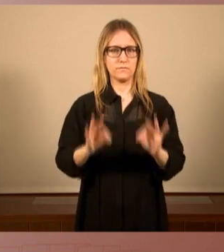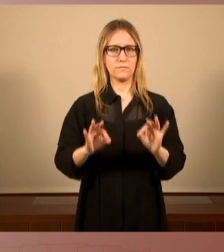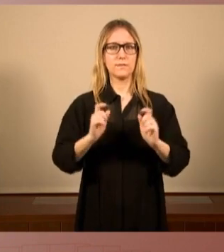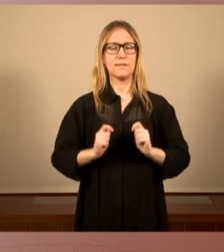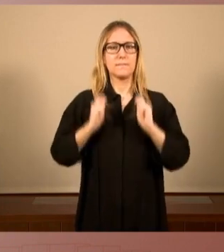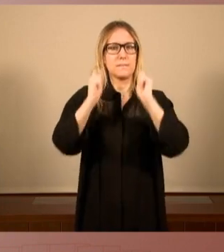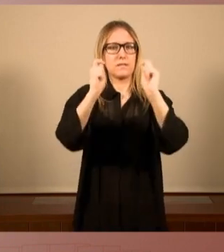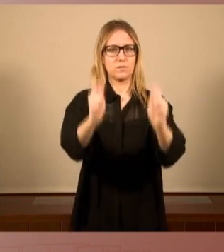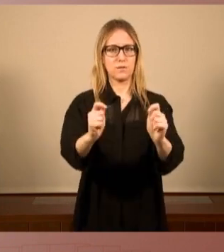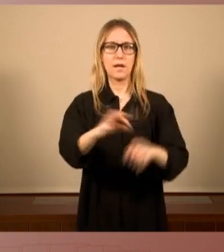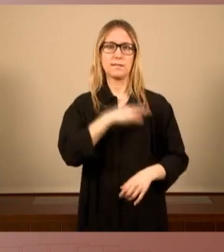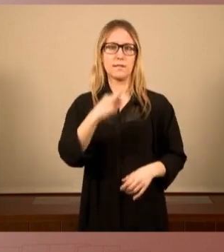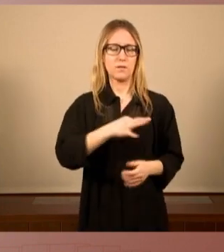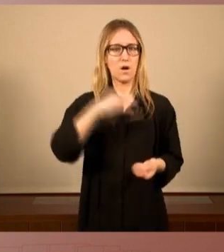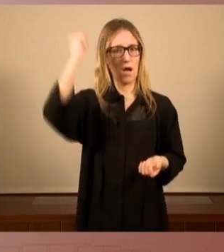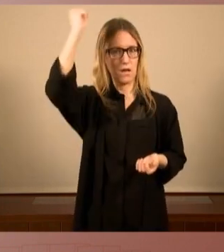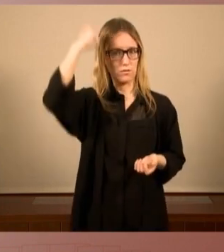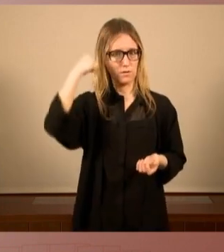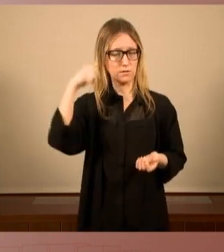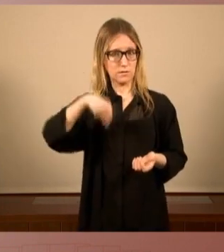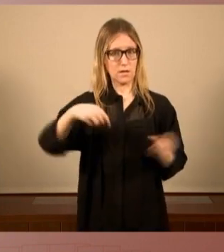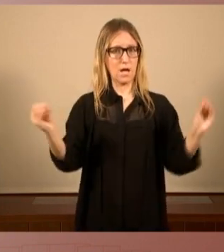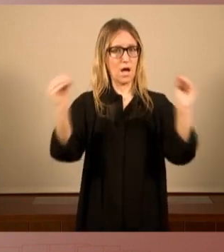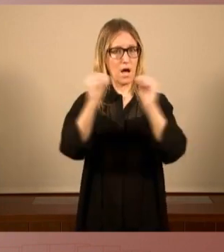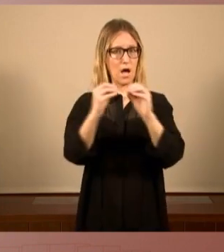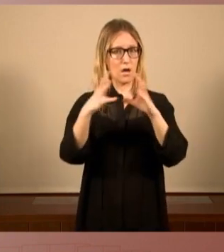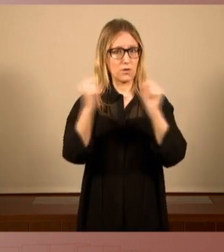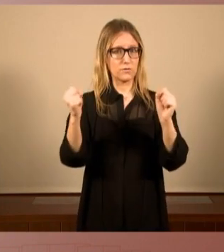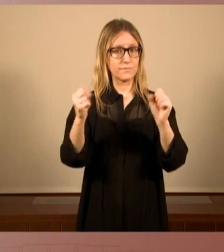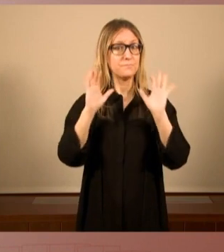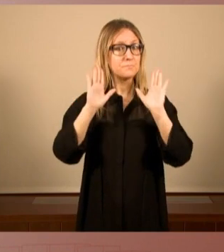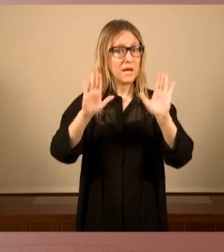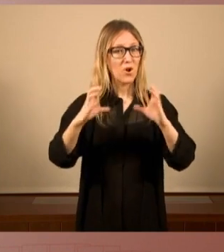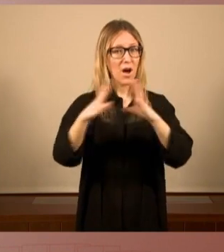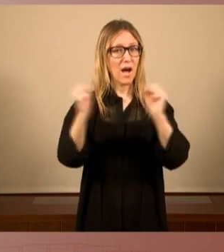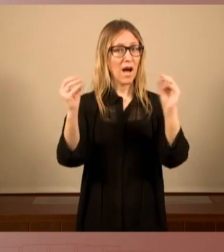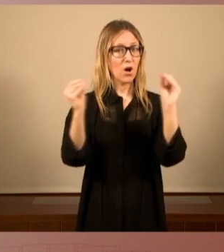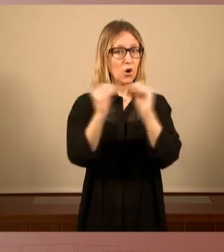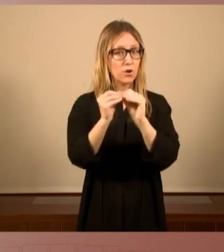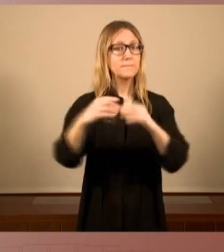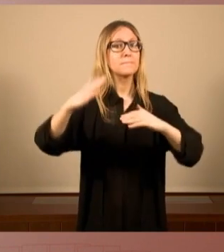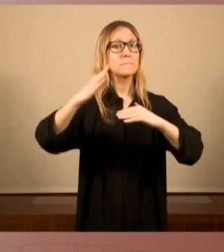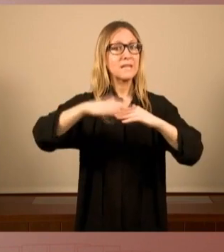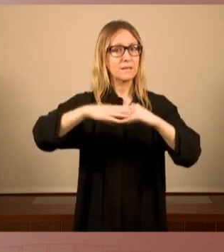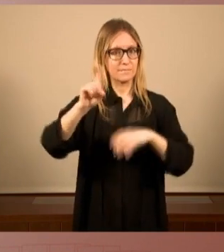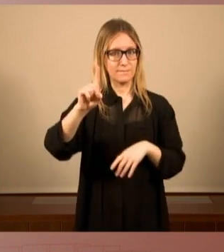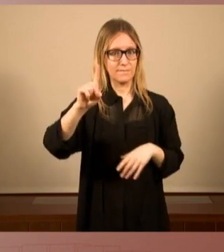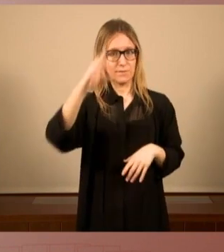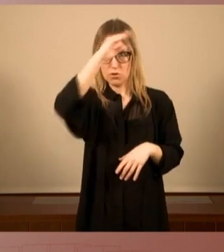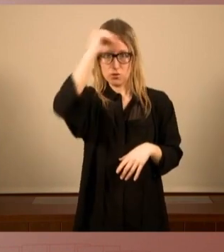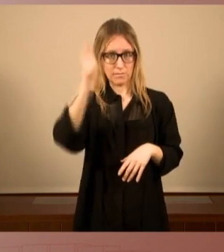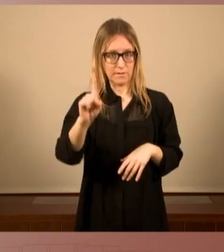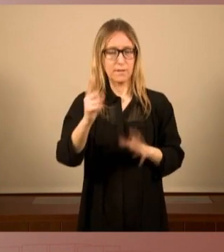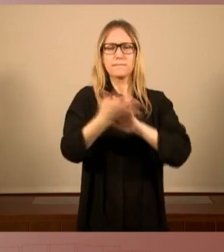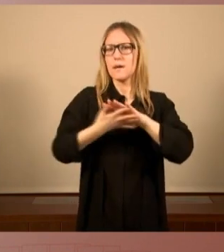investidura del senyor Pere Aragonès en aquest acord que és un acord de mínims que ningú oblidi. S'ha fet, se n'ha parlat molt